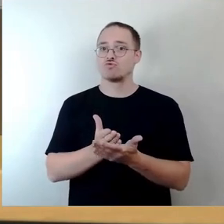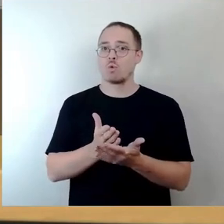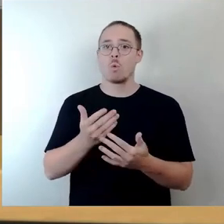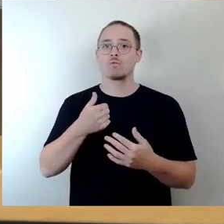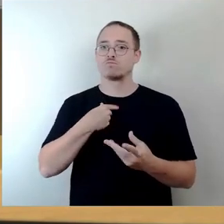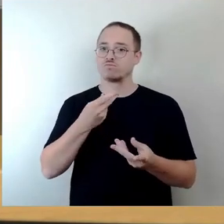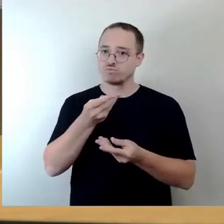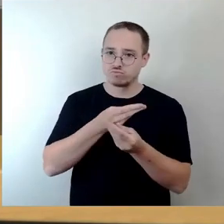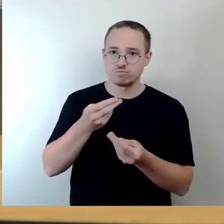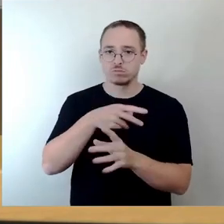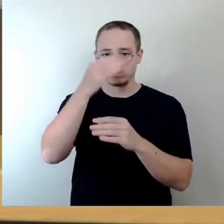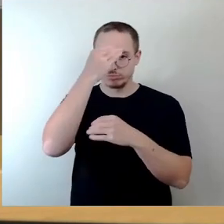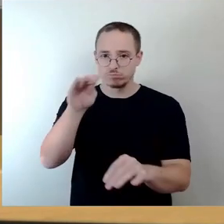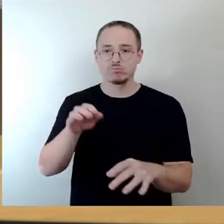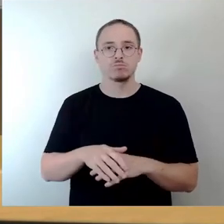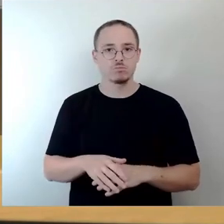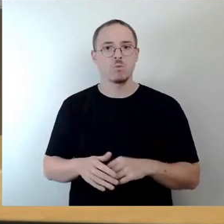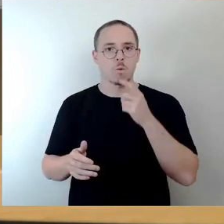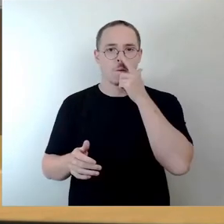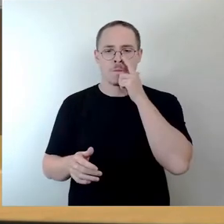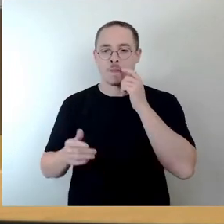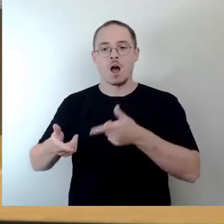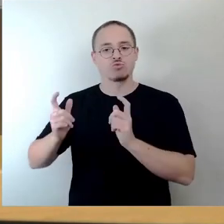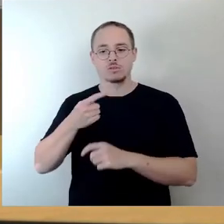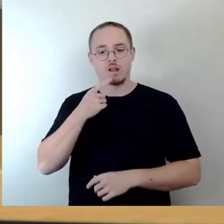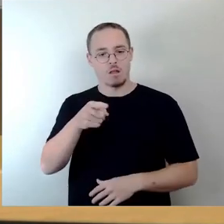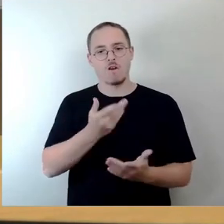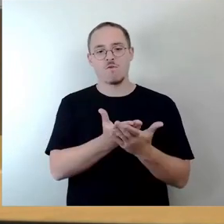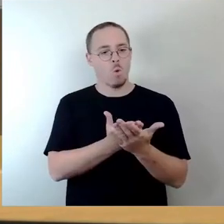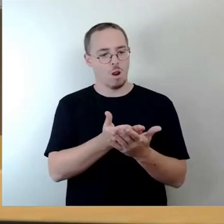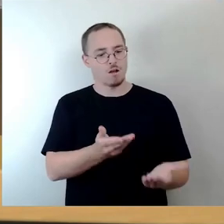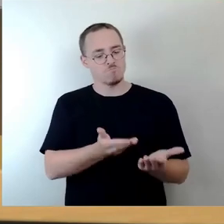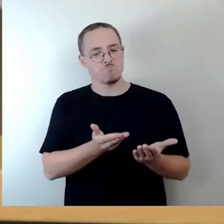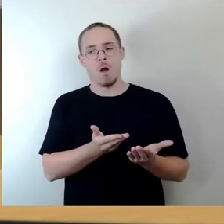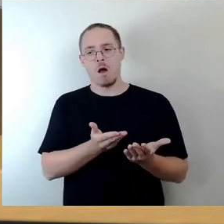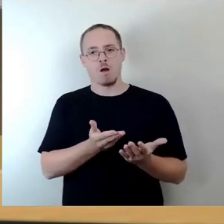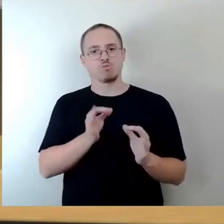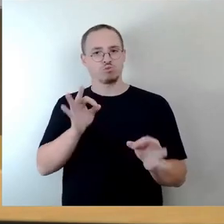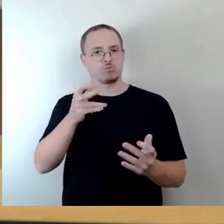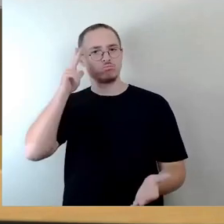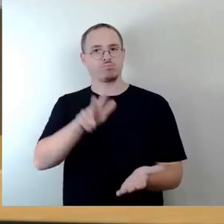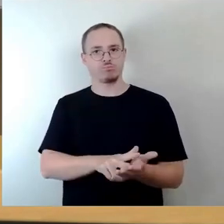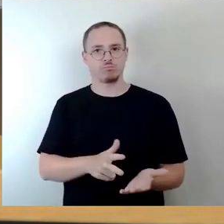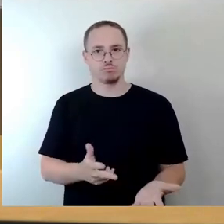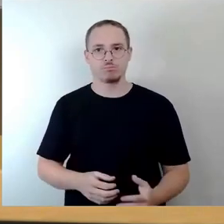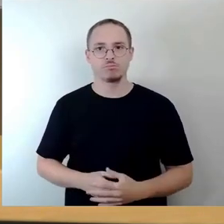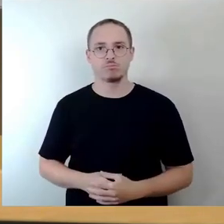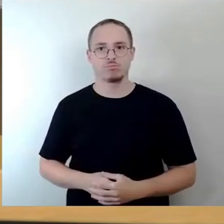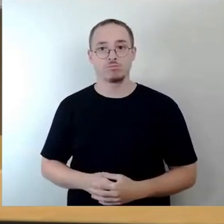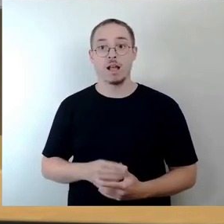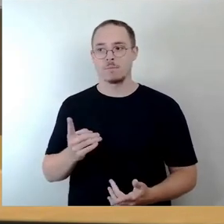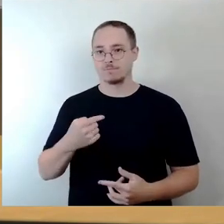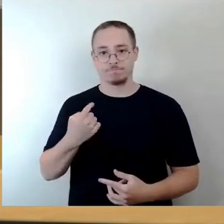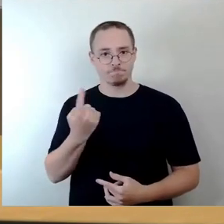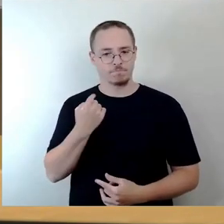und auch von uns gewertet worden sind, einstimmig zugestimmt. Wir hatten Ihnen ja Folgendes erläutert. Im Moment besteht jetzt